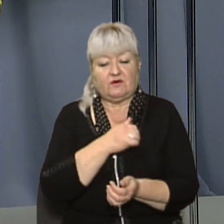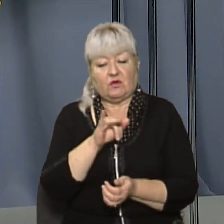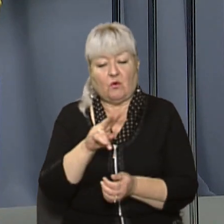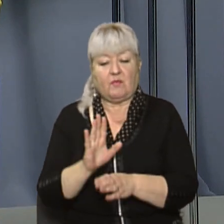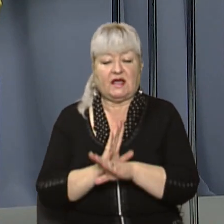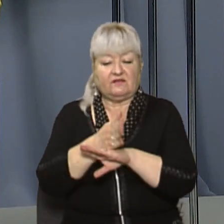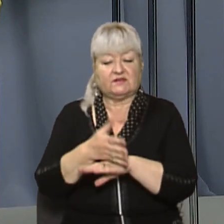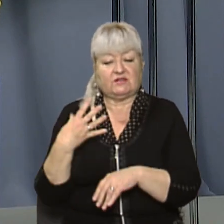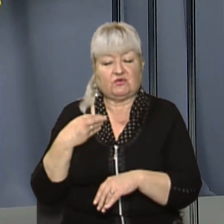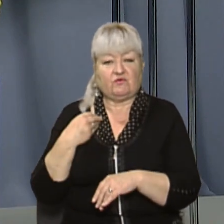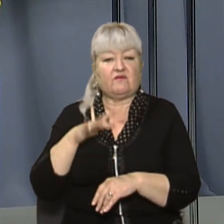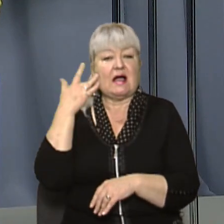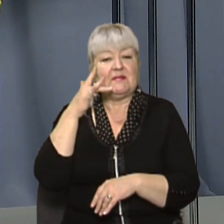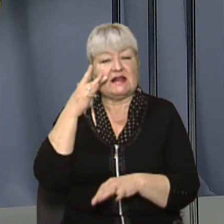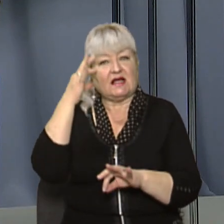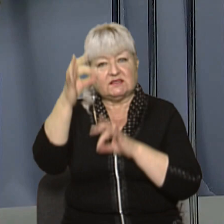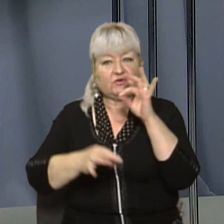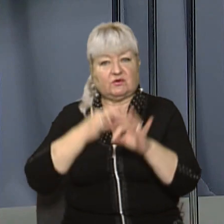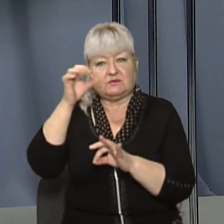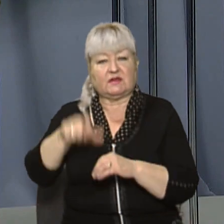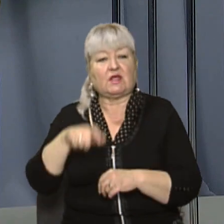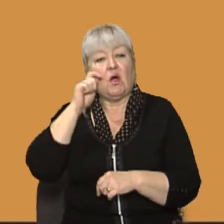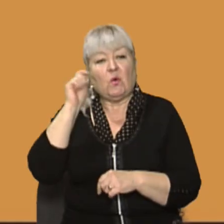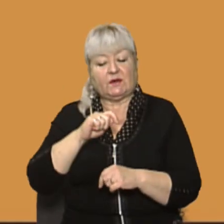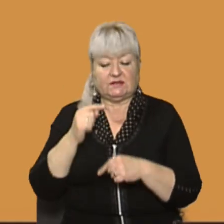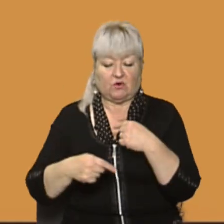Львова американської астронавтки українського походження.